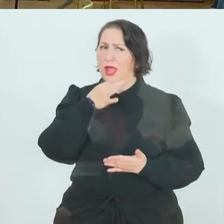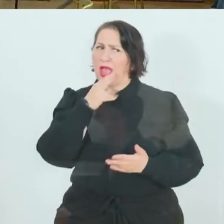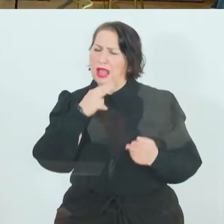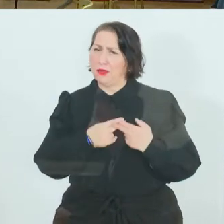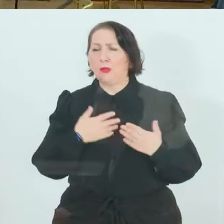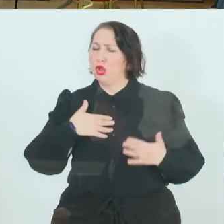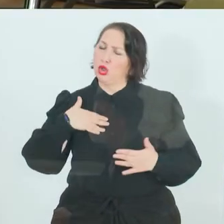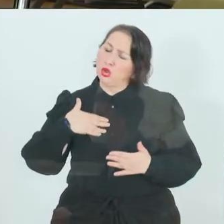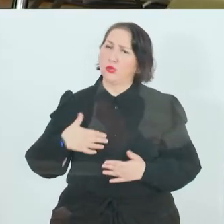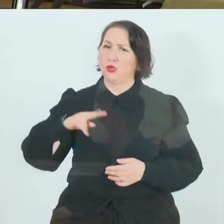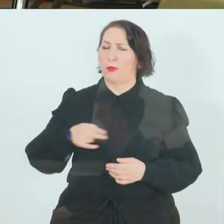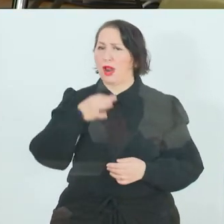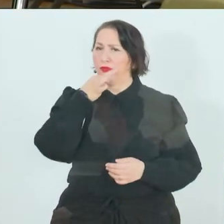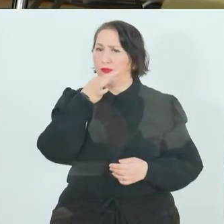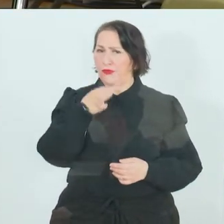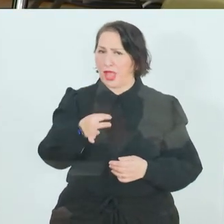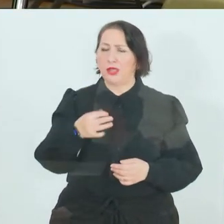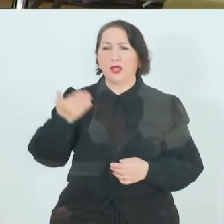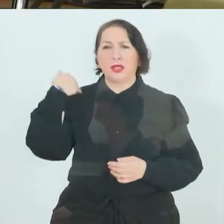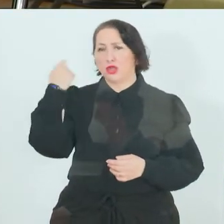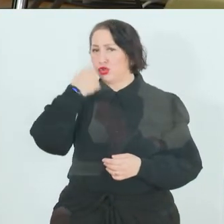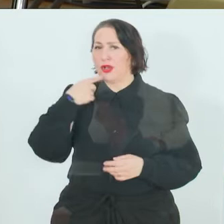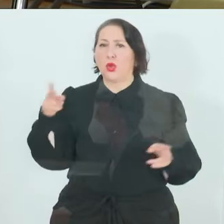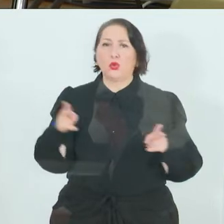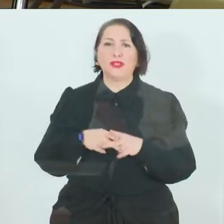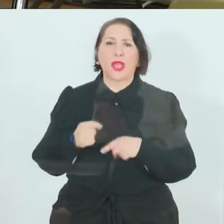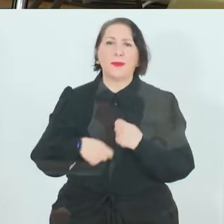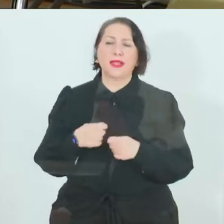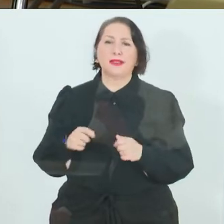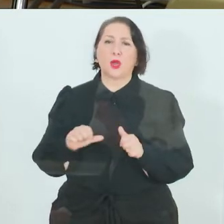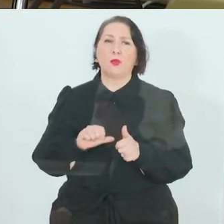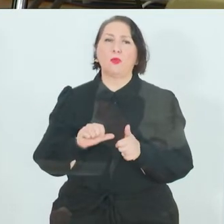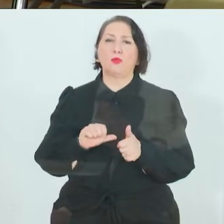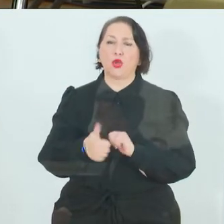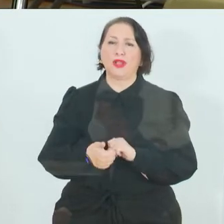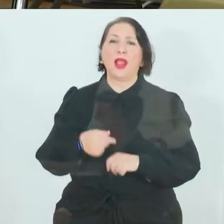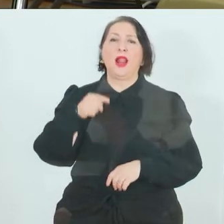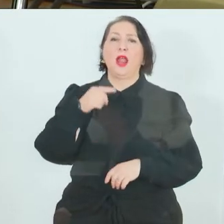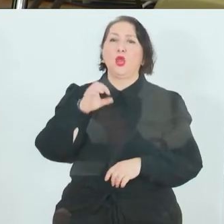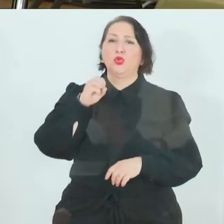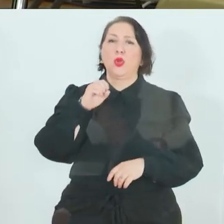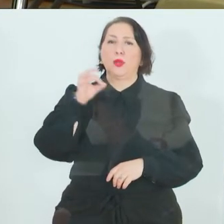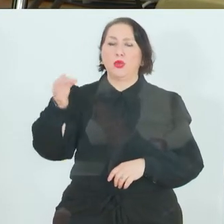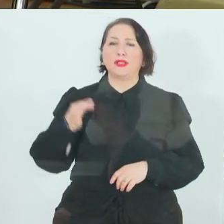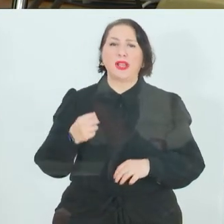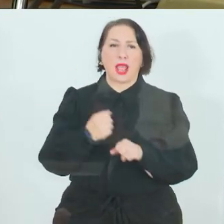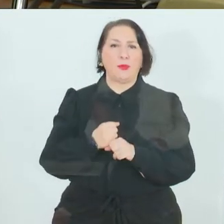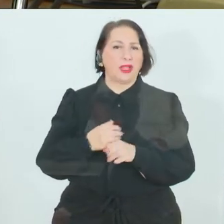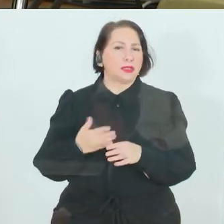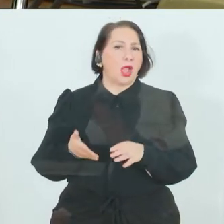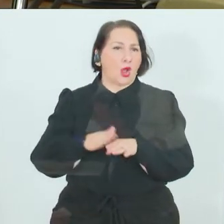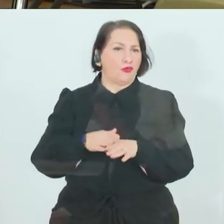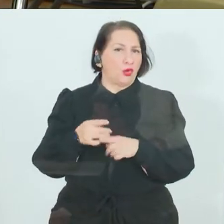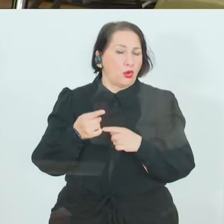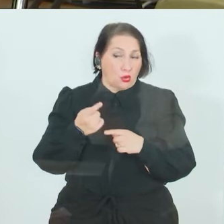trotzdem. Am vorvergangenen Sonntag wurde das Kurzarbeitsmodell mit den 0% Arbeitsaufkommen vorgestellt. Viele haben sich